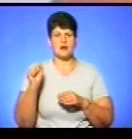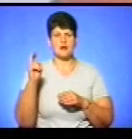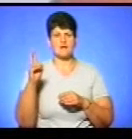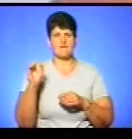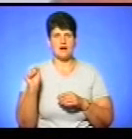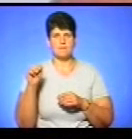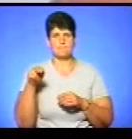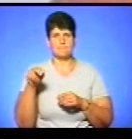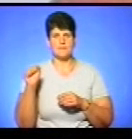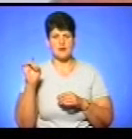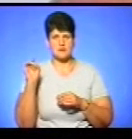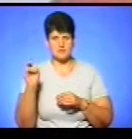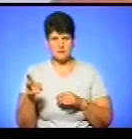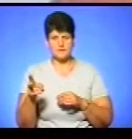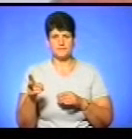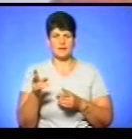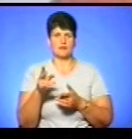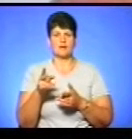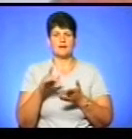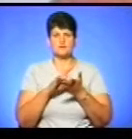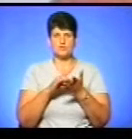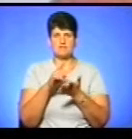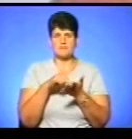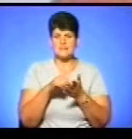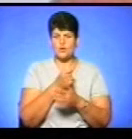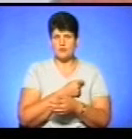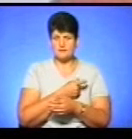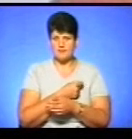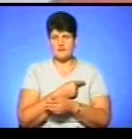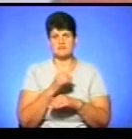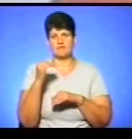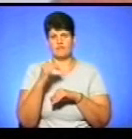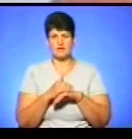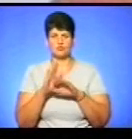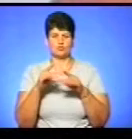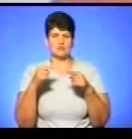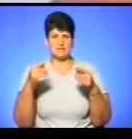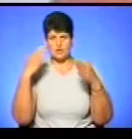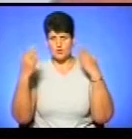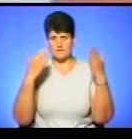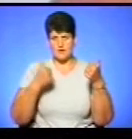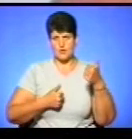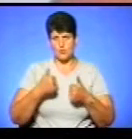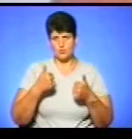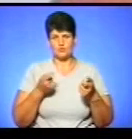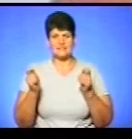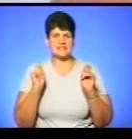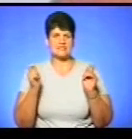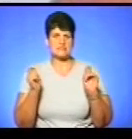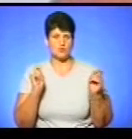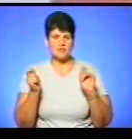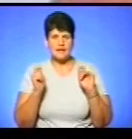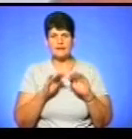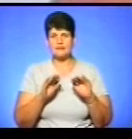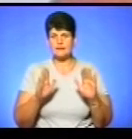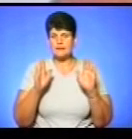різноманітні екскурсії по місту Одеси. Вечері дітям різноманітні розваги, конкурси, дискотеки, Діти